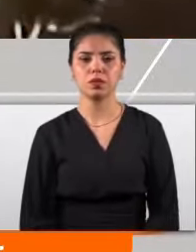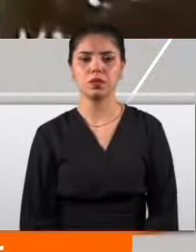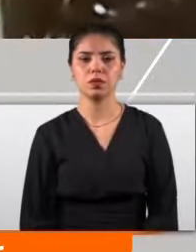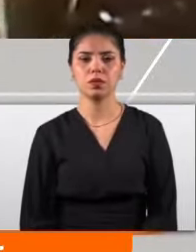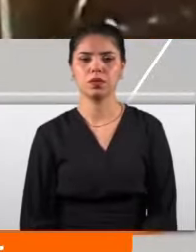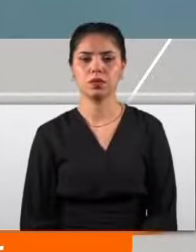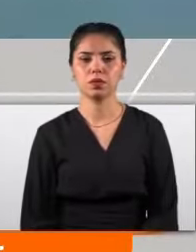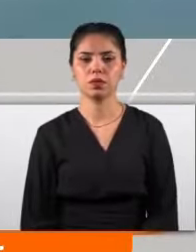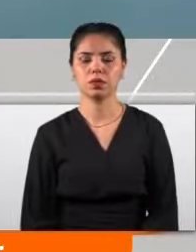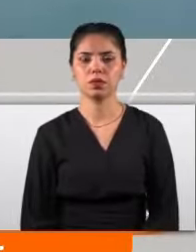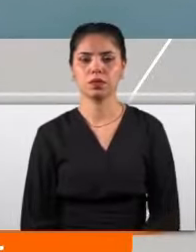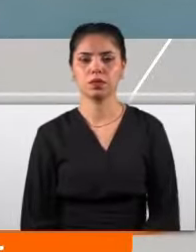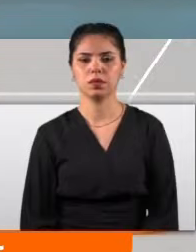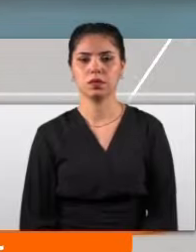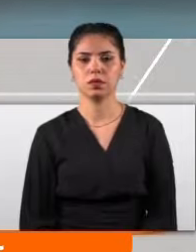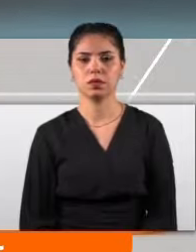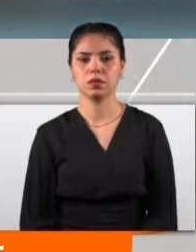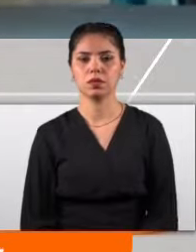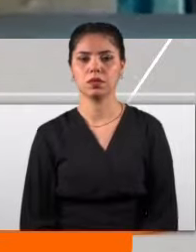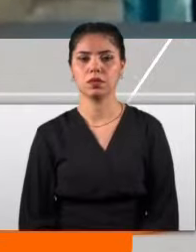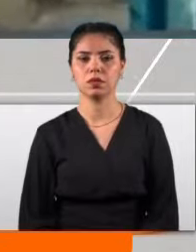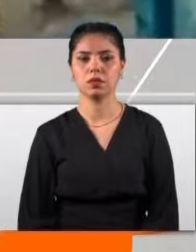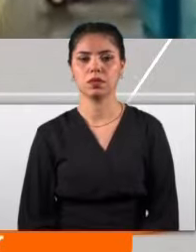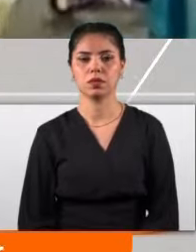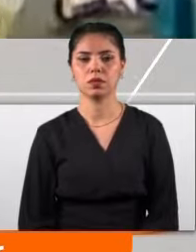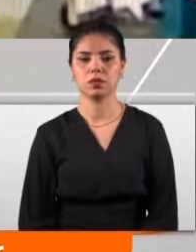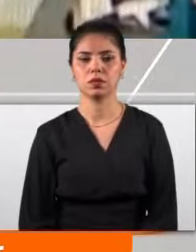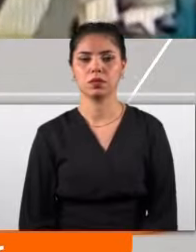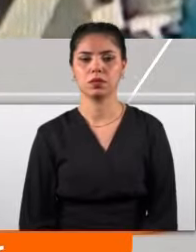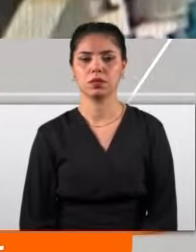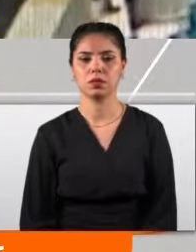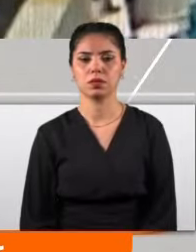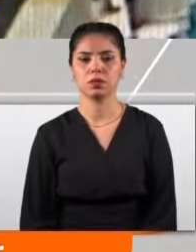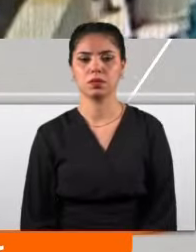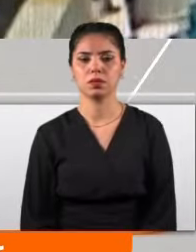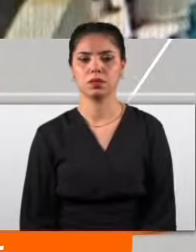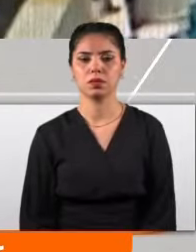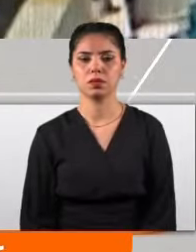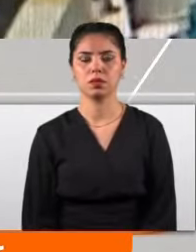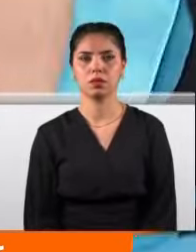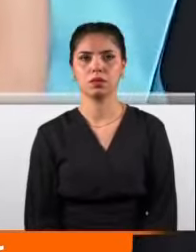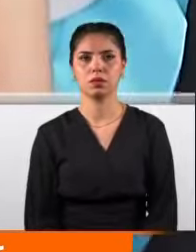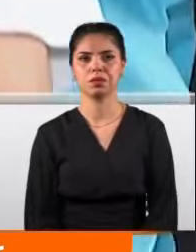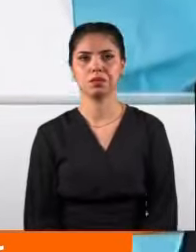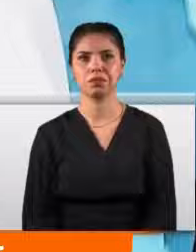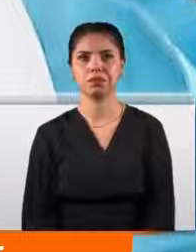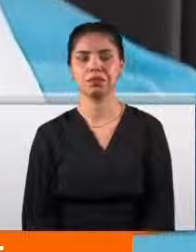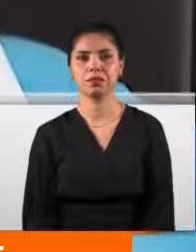tarafından anneyi ve çocuğu havalimanına bıraktığını biliyoruz. Bilgisi dahili içinde olduğunu biliyoruz.